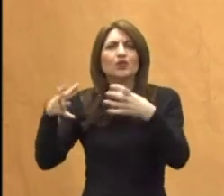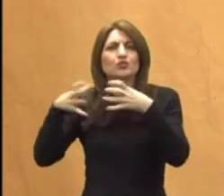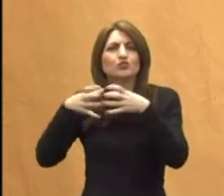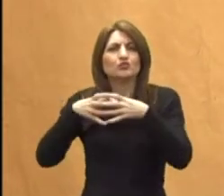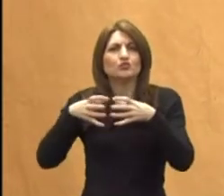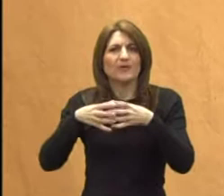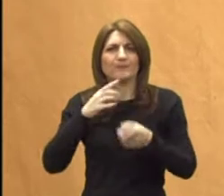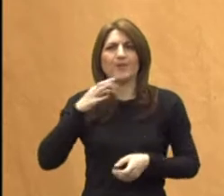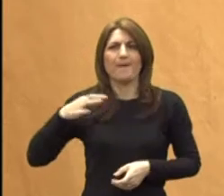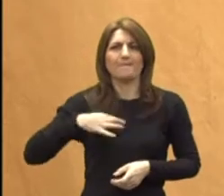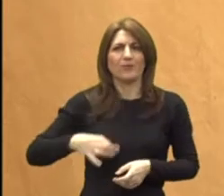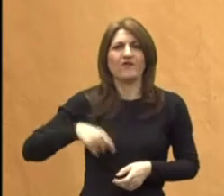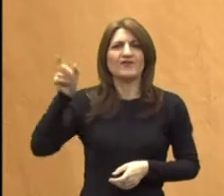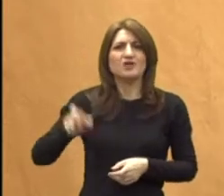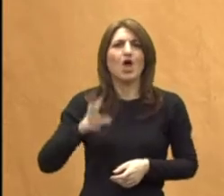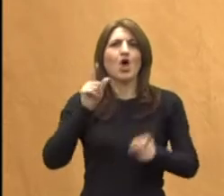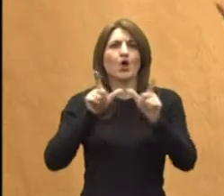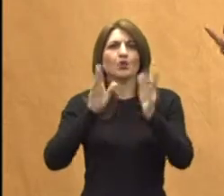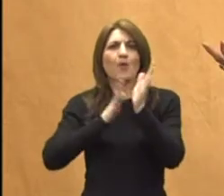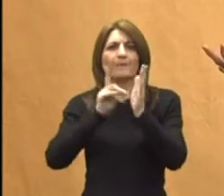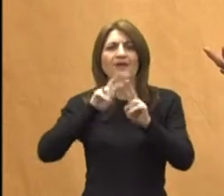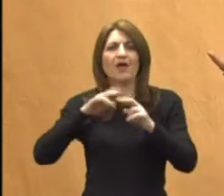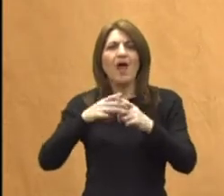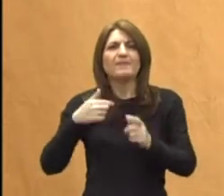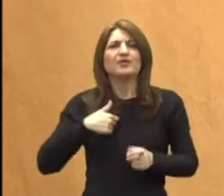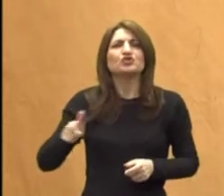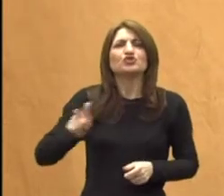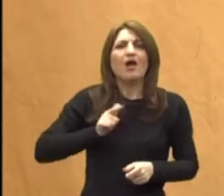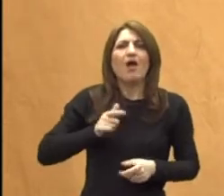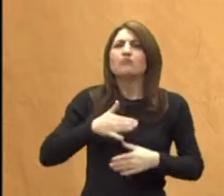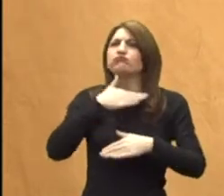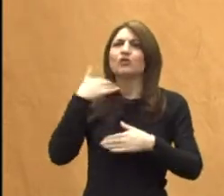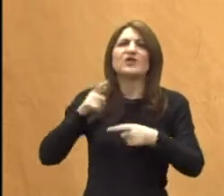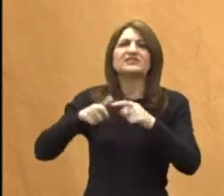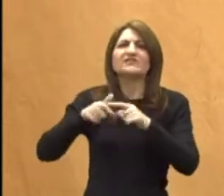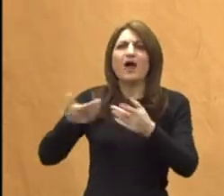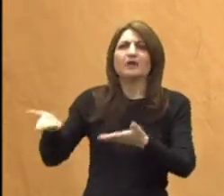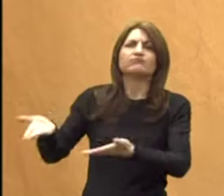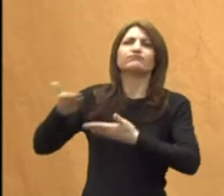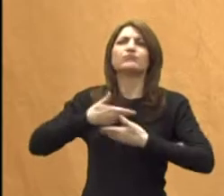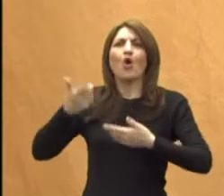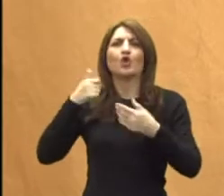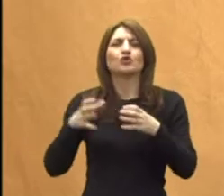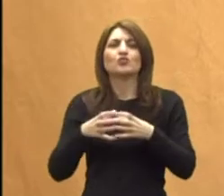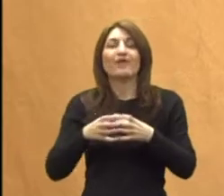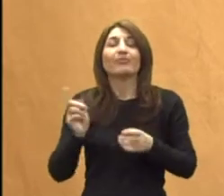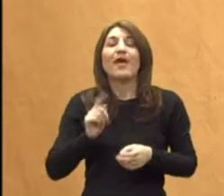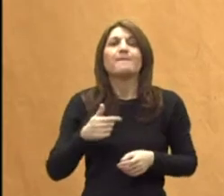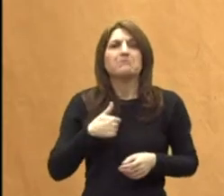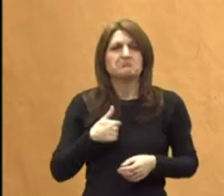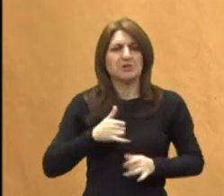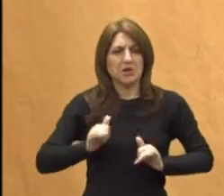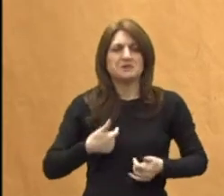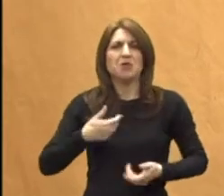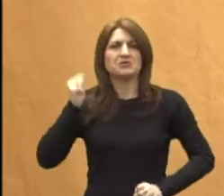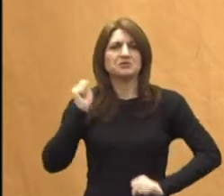Jer profesorze Rumiha, često puta mi strašno puno očekujemo od društva, a nismo sposobni. Ne, nismo željni. Sposobni smo